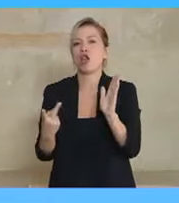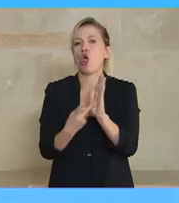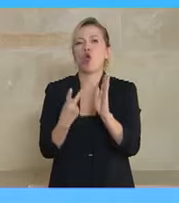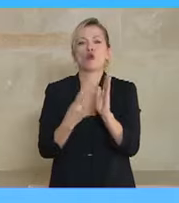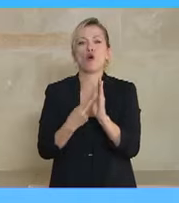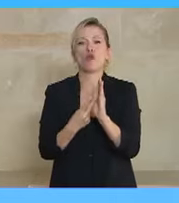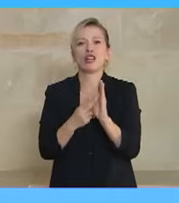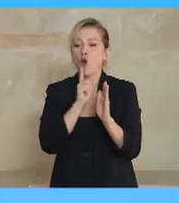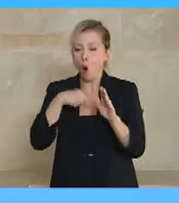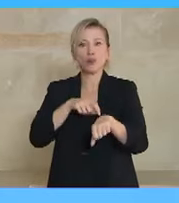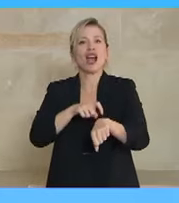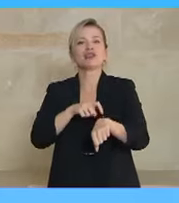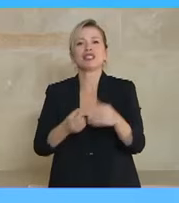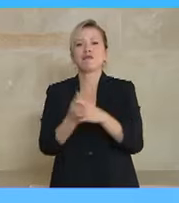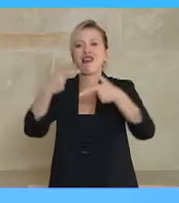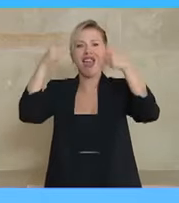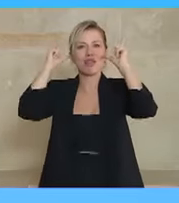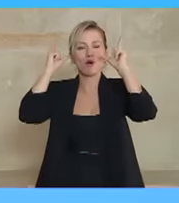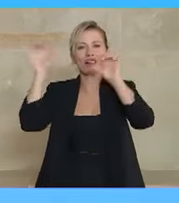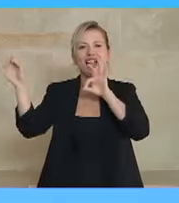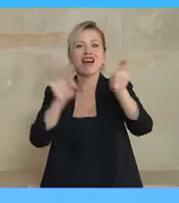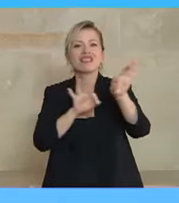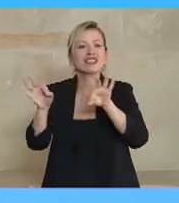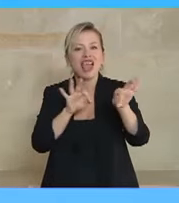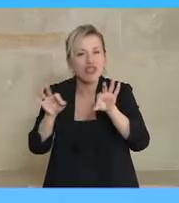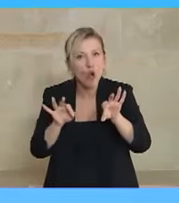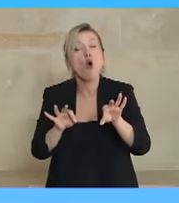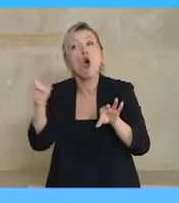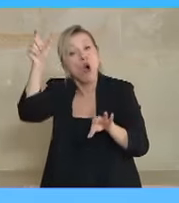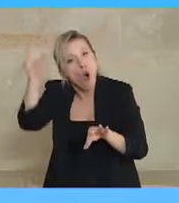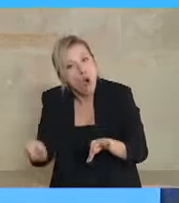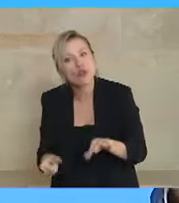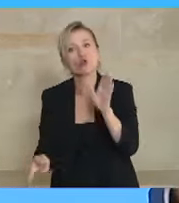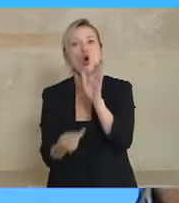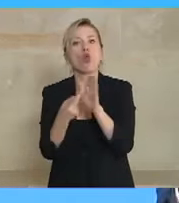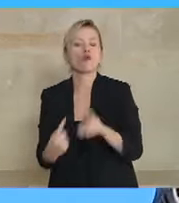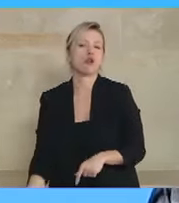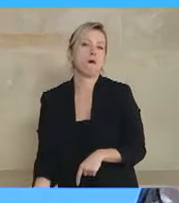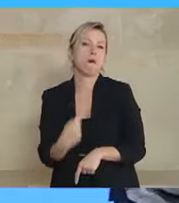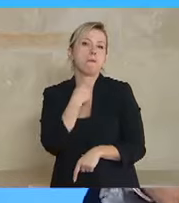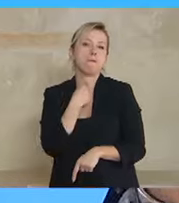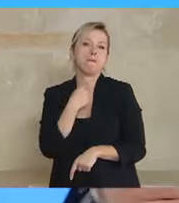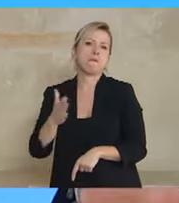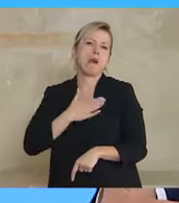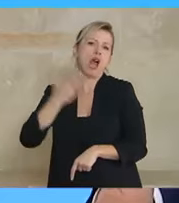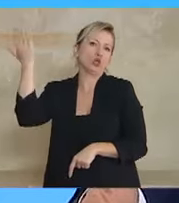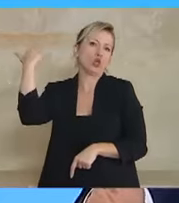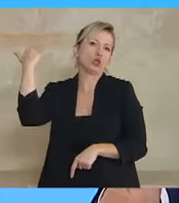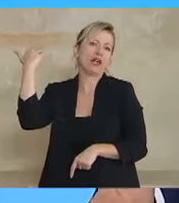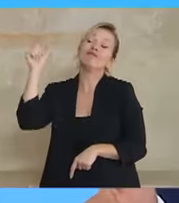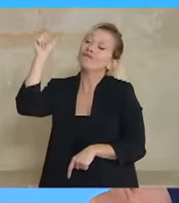αντίστοιχη μεταρρύθμιση, ουσιαστικά να ενοποιήσει τα ερευνοδικεία και τα πρωτοδικεία και απέτυχε. Ήτανε τότε και αυτός έπεσε θύμα